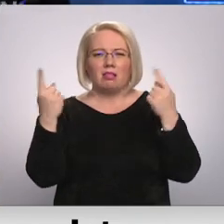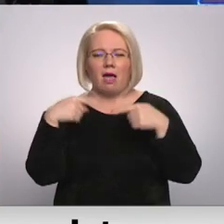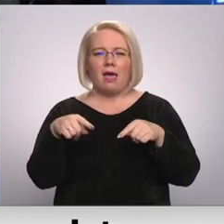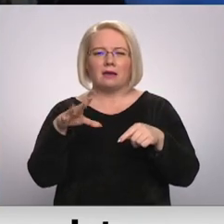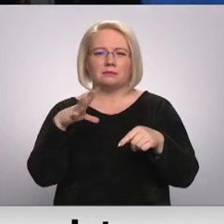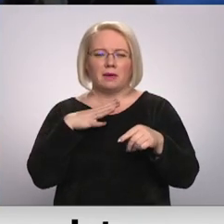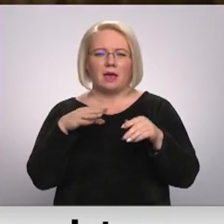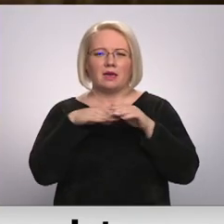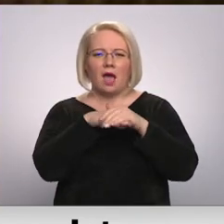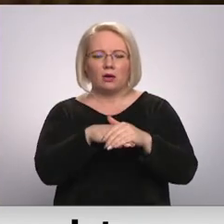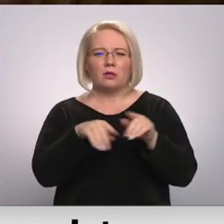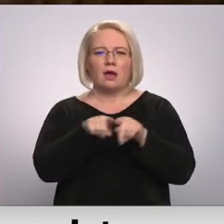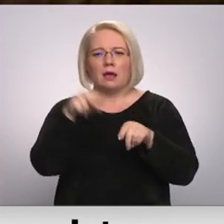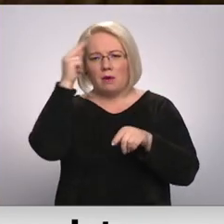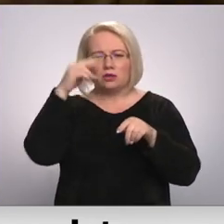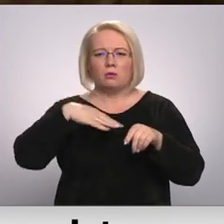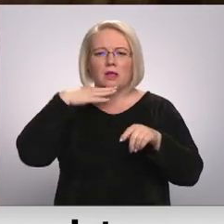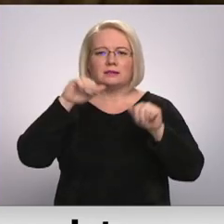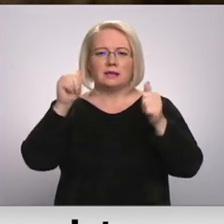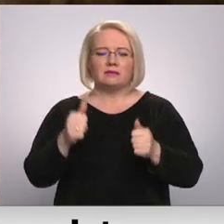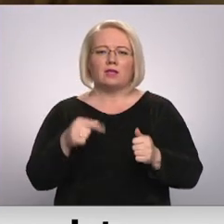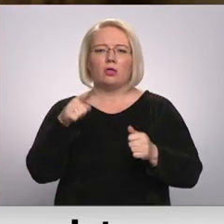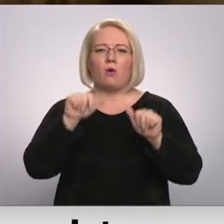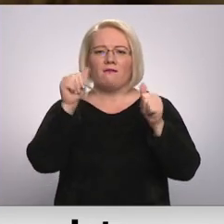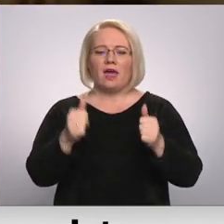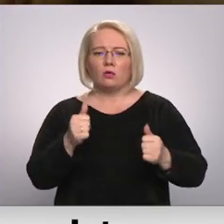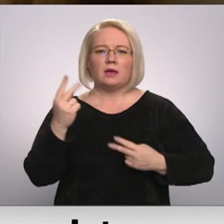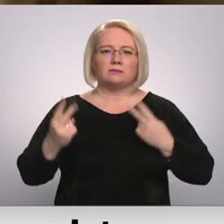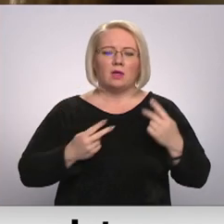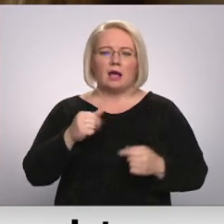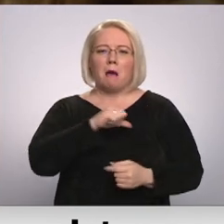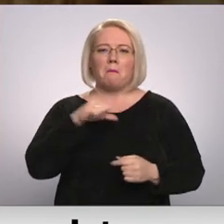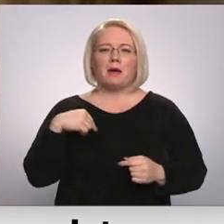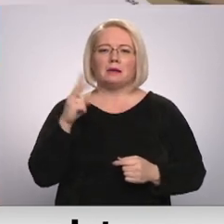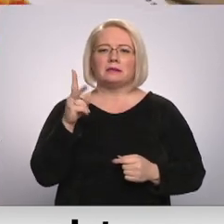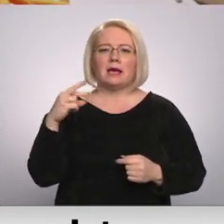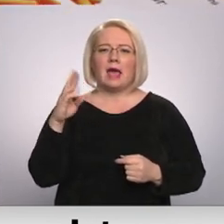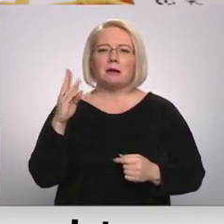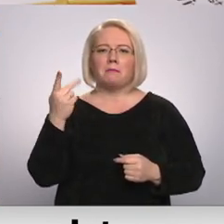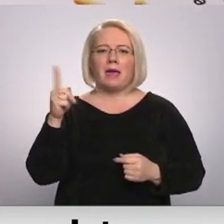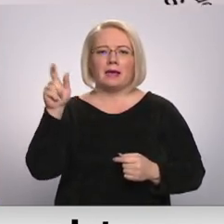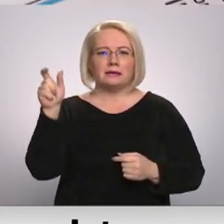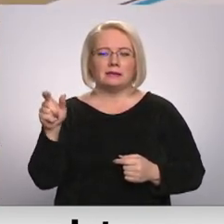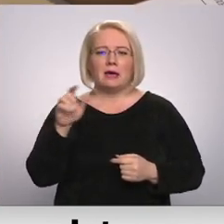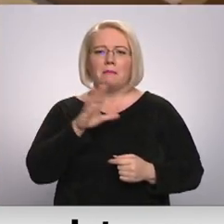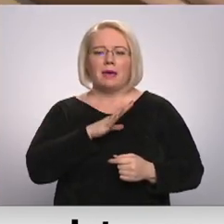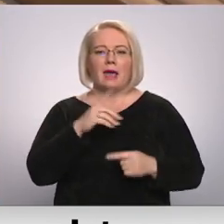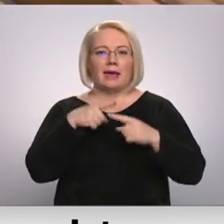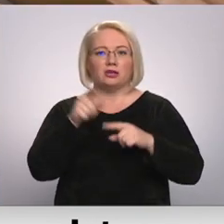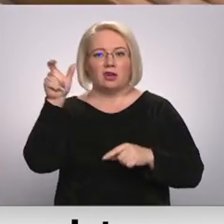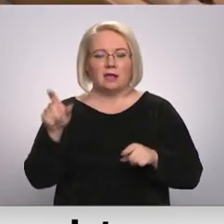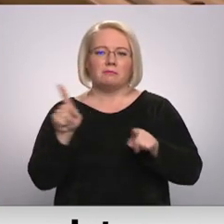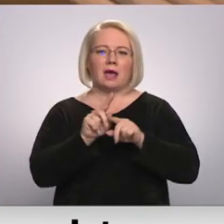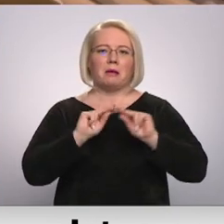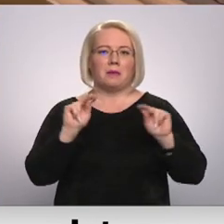mācību klasas izveida. To veidojot iedvesmojas fakts, ka Kerbets bija ne tikai inženieris, bet arī pasniedzējis. Telpā